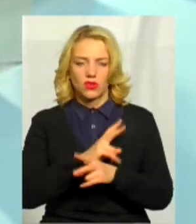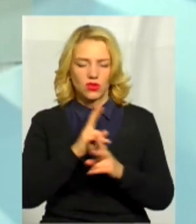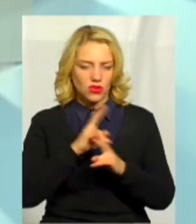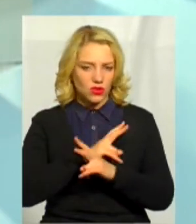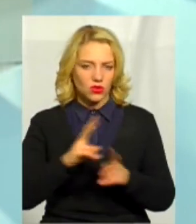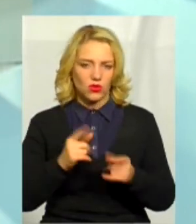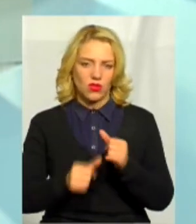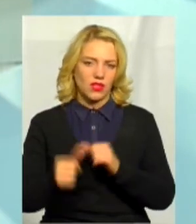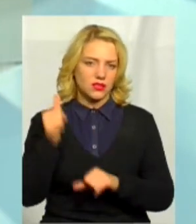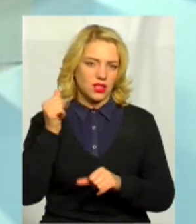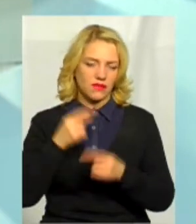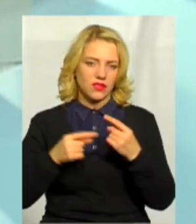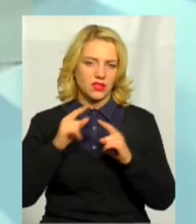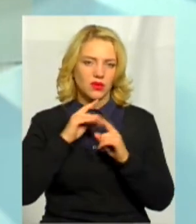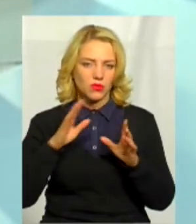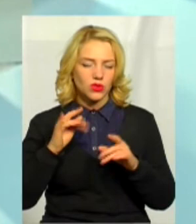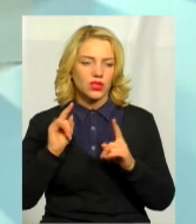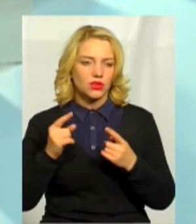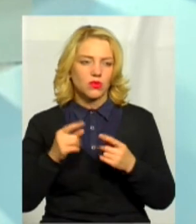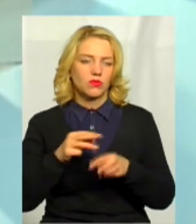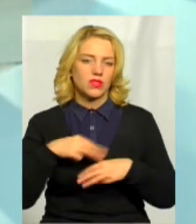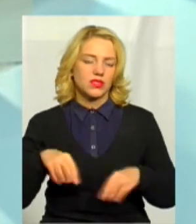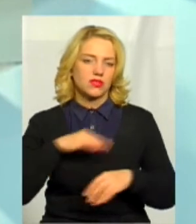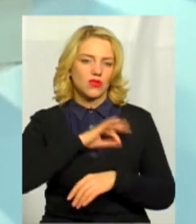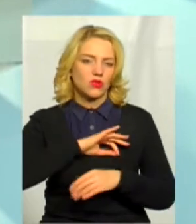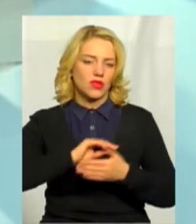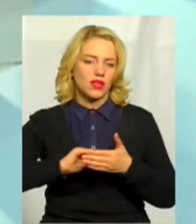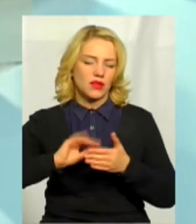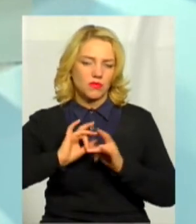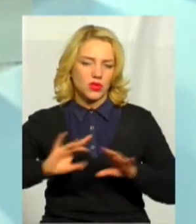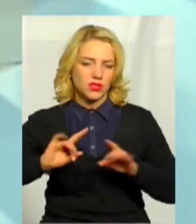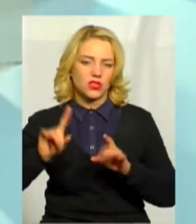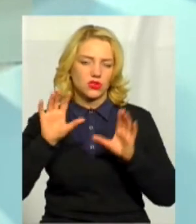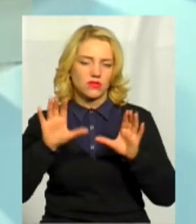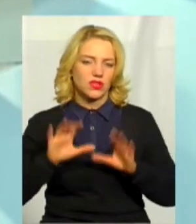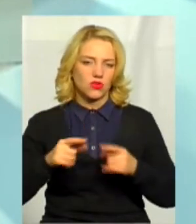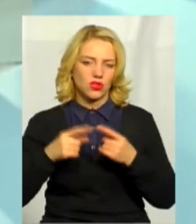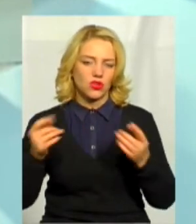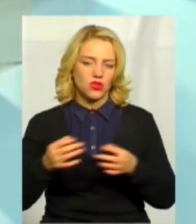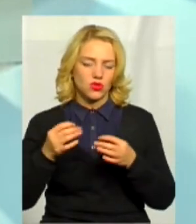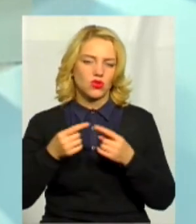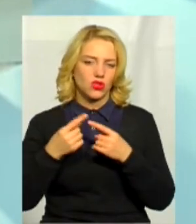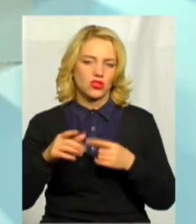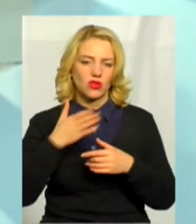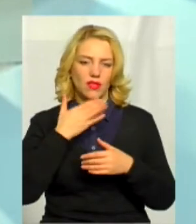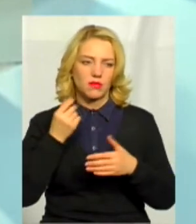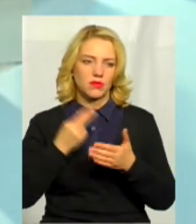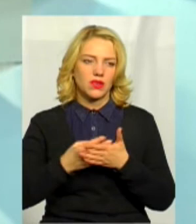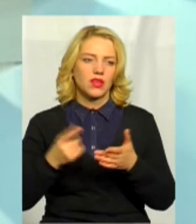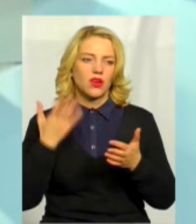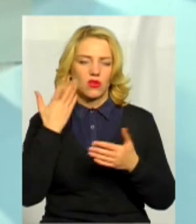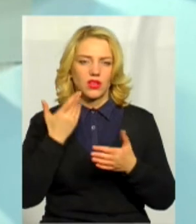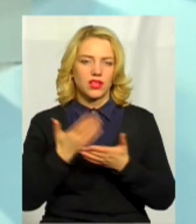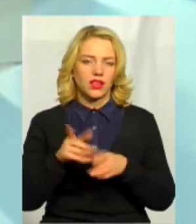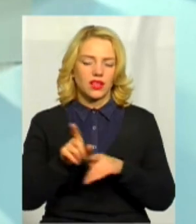І таким чином Міністерство юстиції, як вони пояснили, що в законі нічого іншого не передбачено, ось в таких моментах вилазять такі